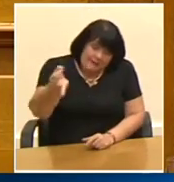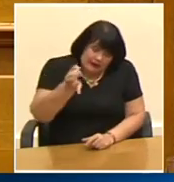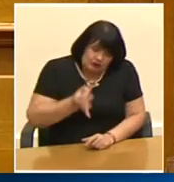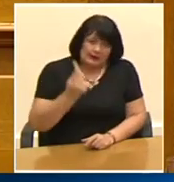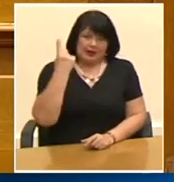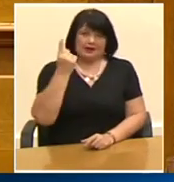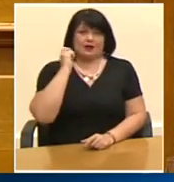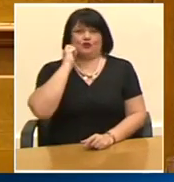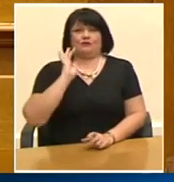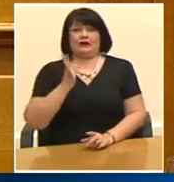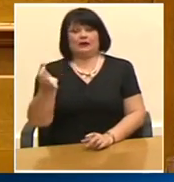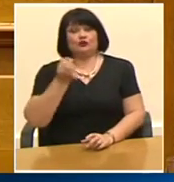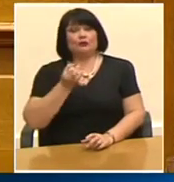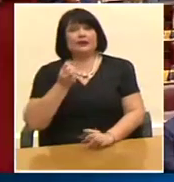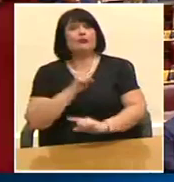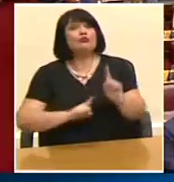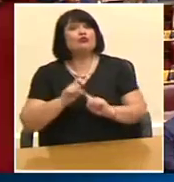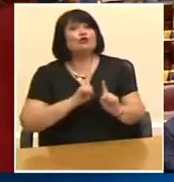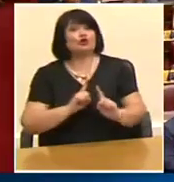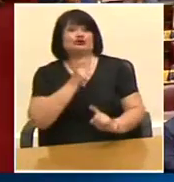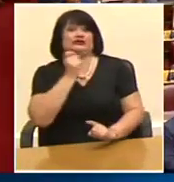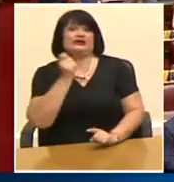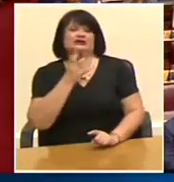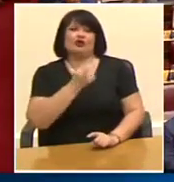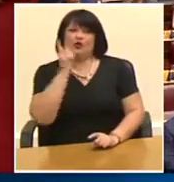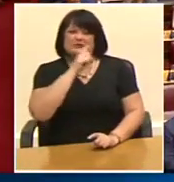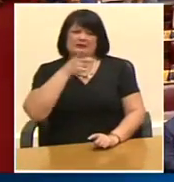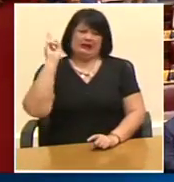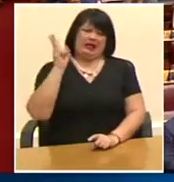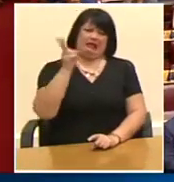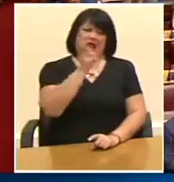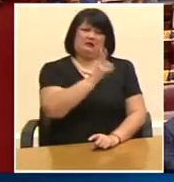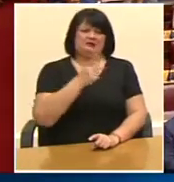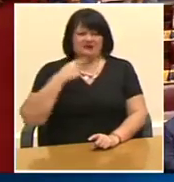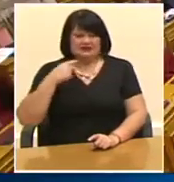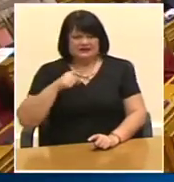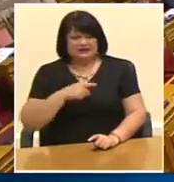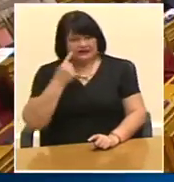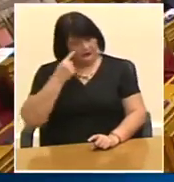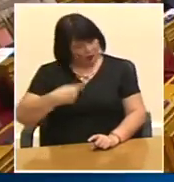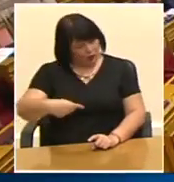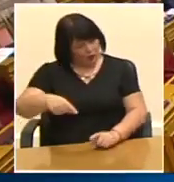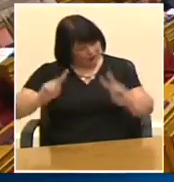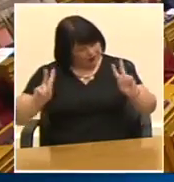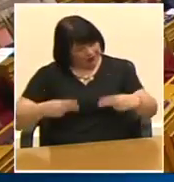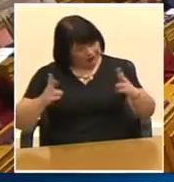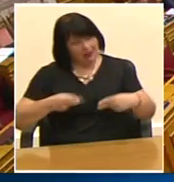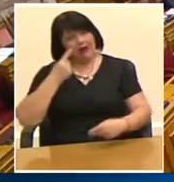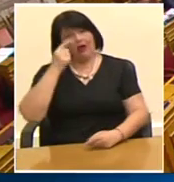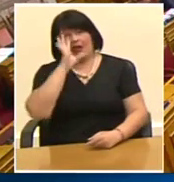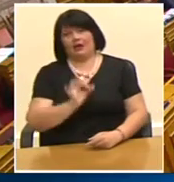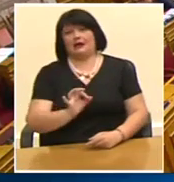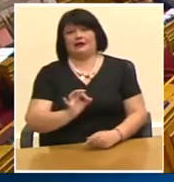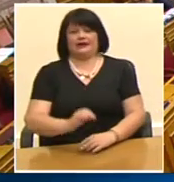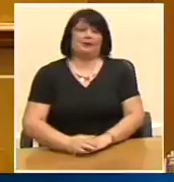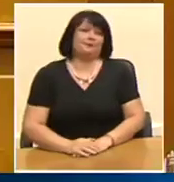όνομα διότι το ψέμα και η συγκοφαντία έχει κοντά ποδάρει όπως το άλλο